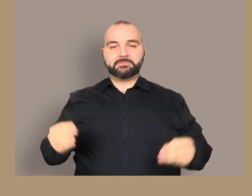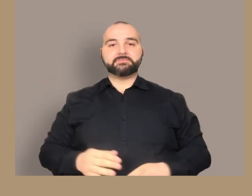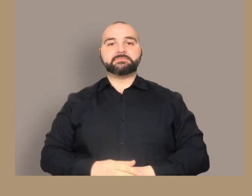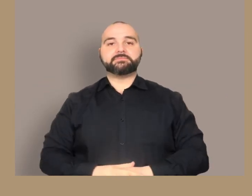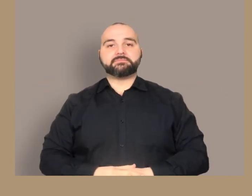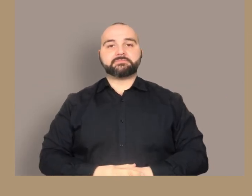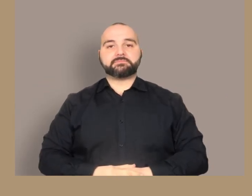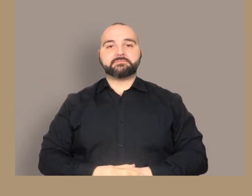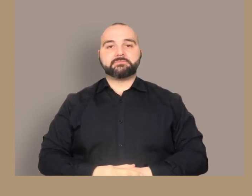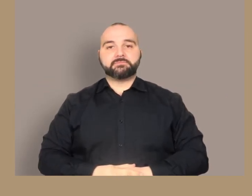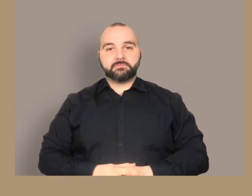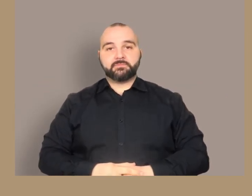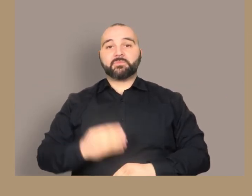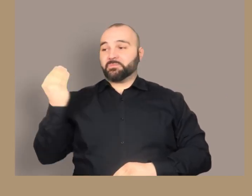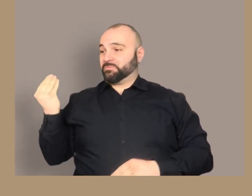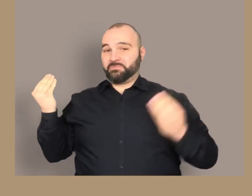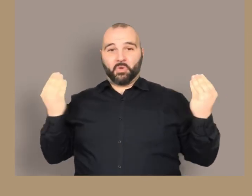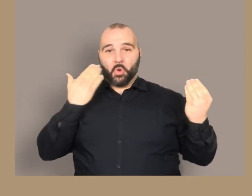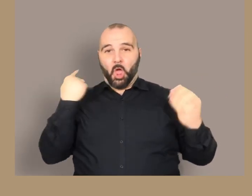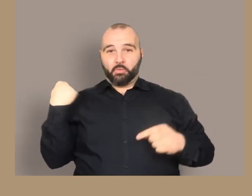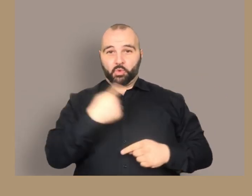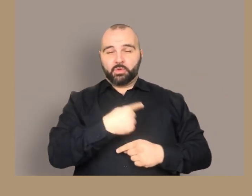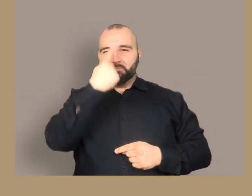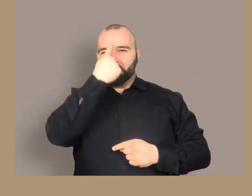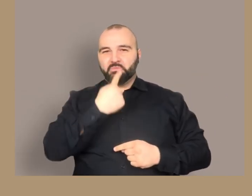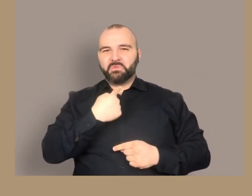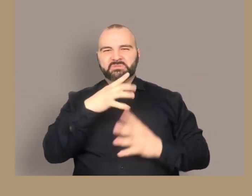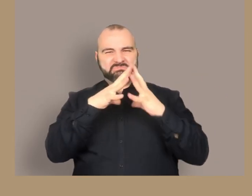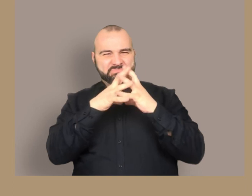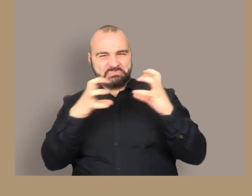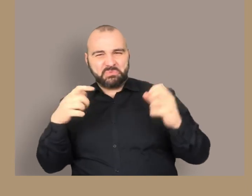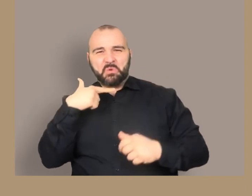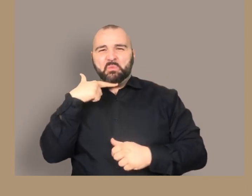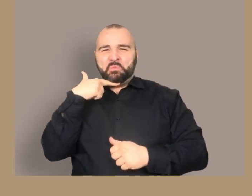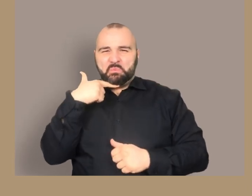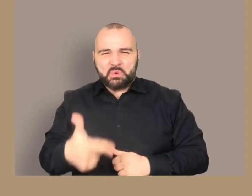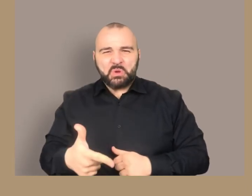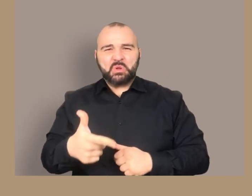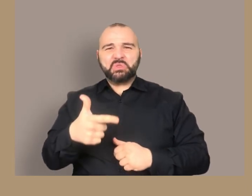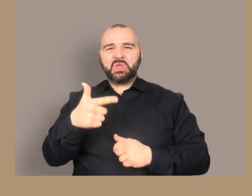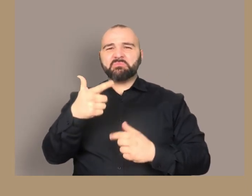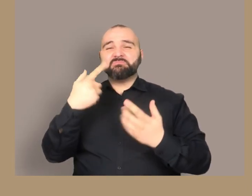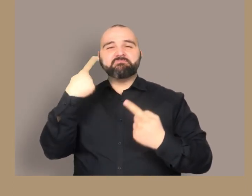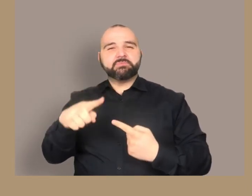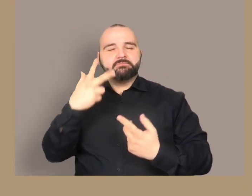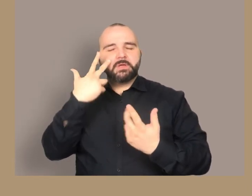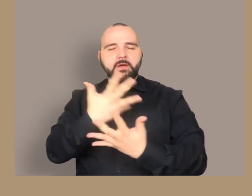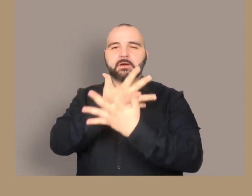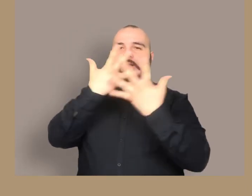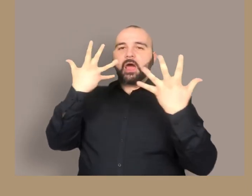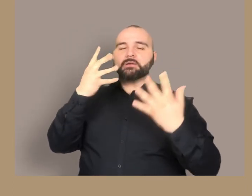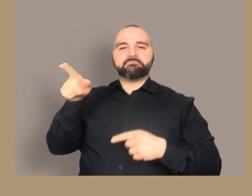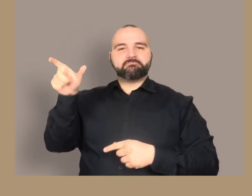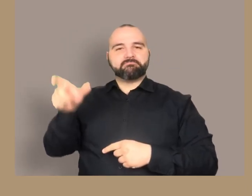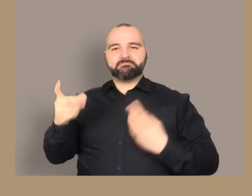riportate in alto nei cartellini sono da attribuire agli aguzzini. La loro deformità e bruttezza fisica,